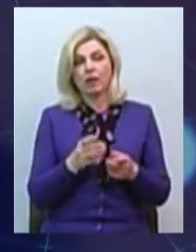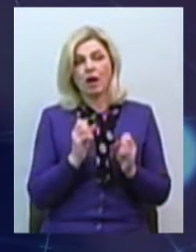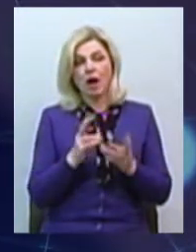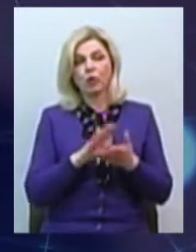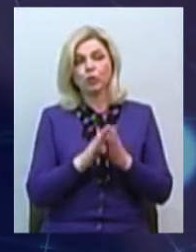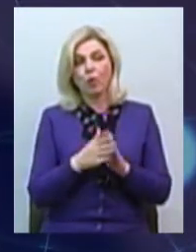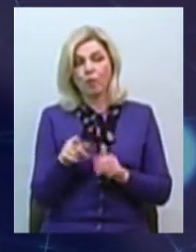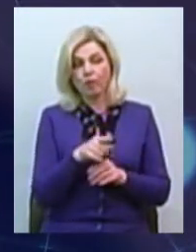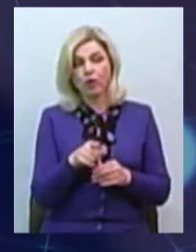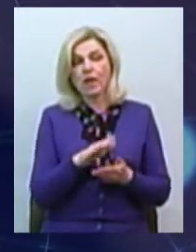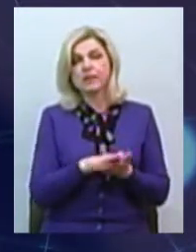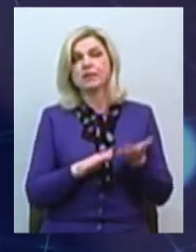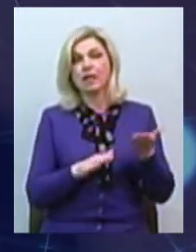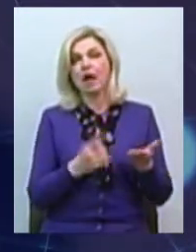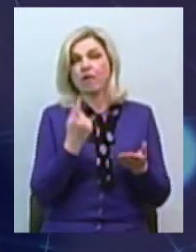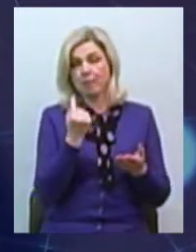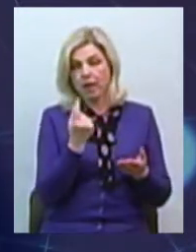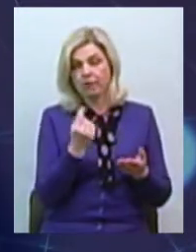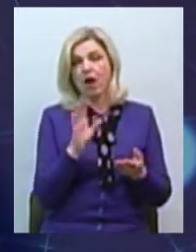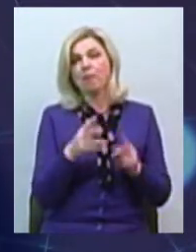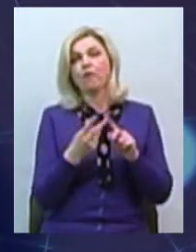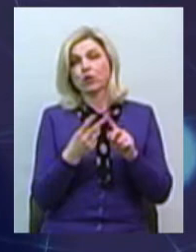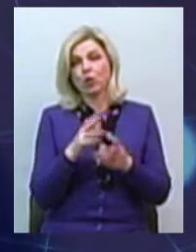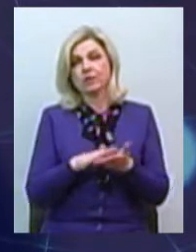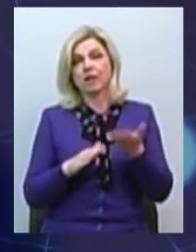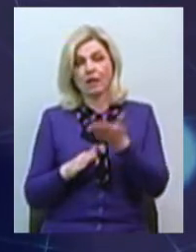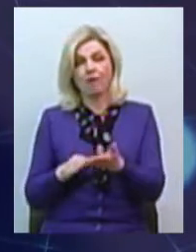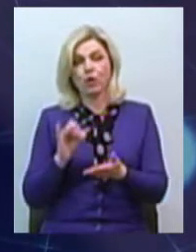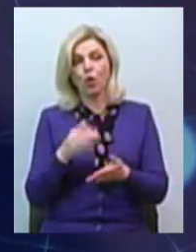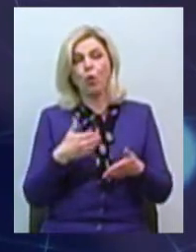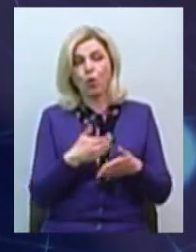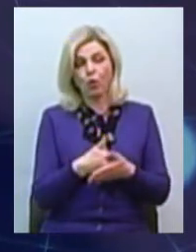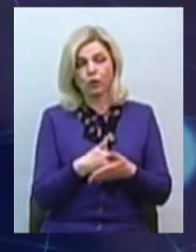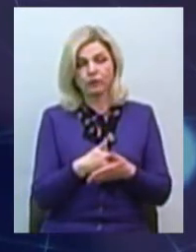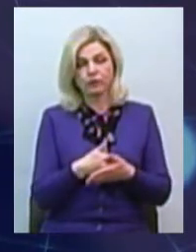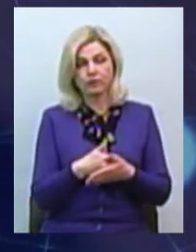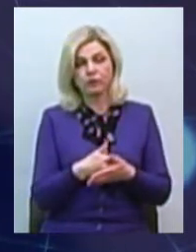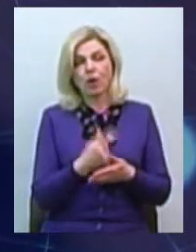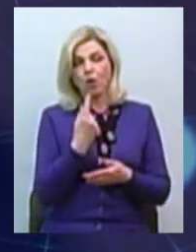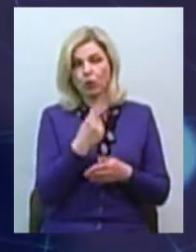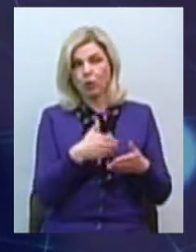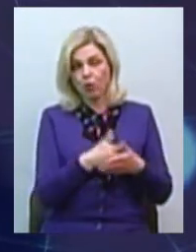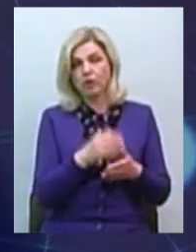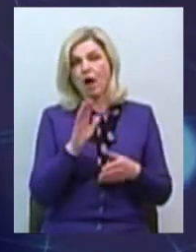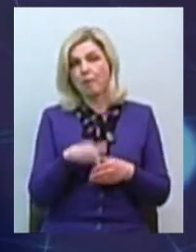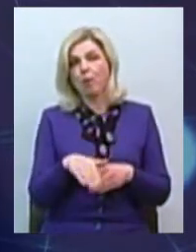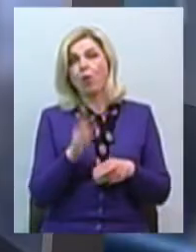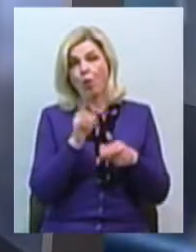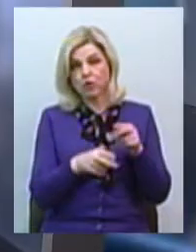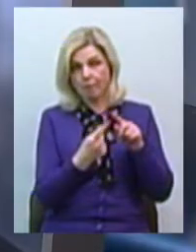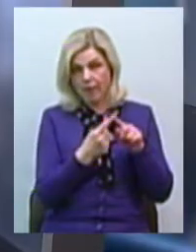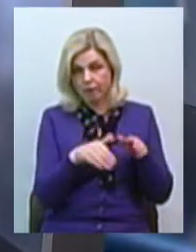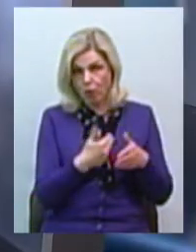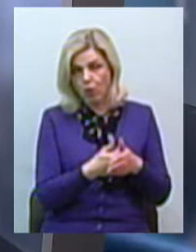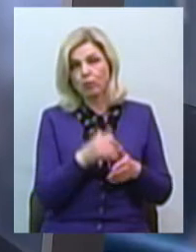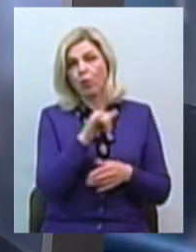домовилися. Вона подала одну заяву, після цього подала іншу заяву, вона пішла в одну відпустку, після цього пішла в іншу відпустку. В неї